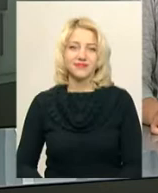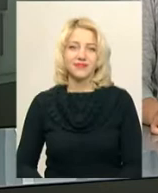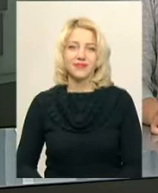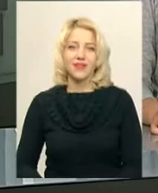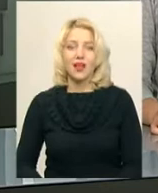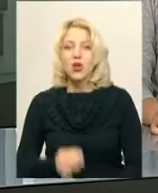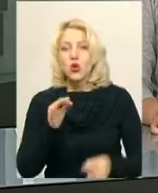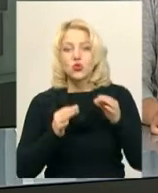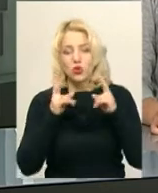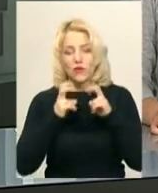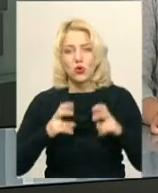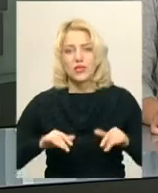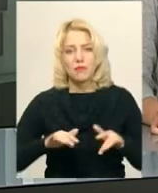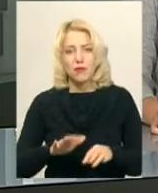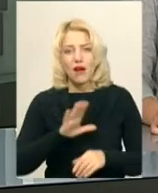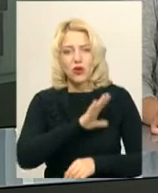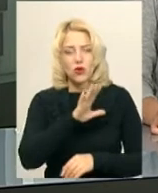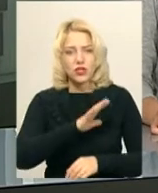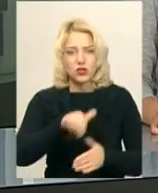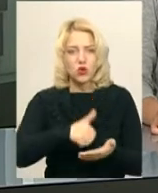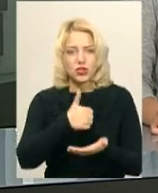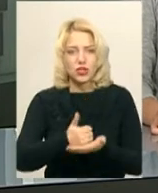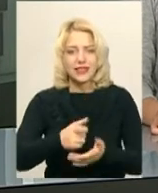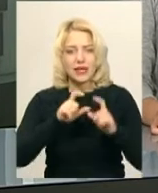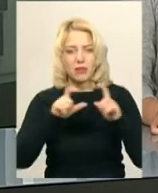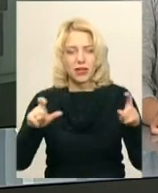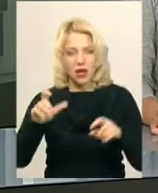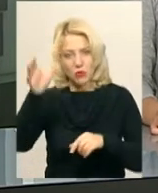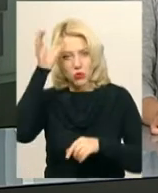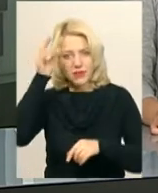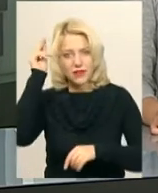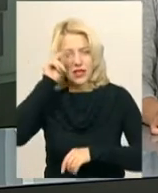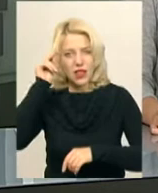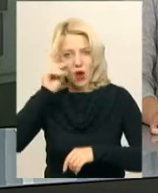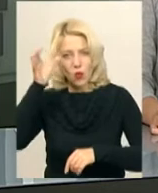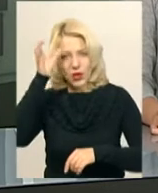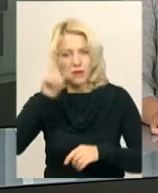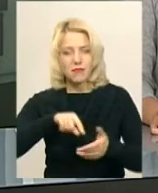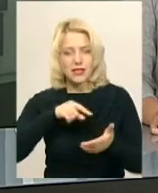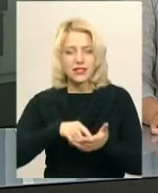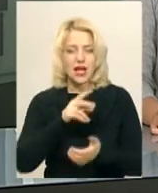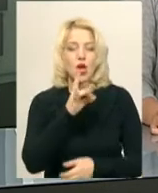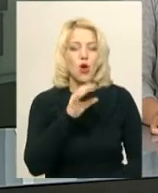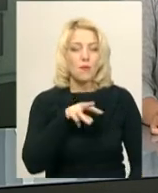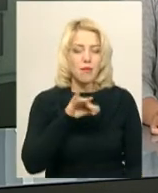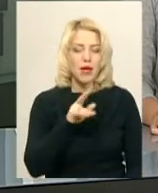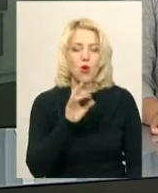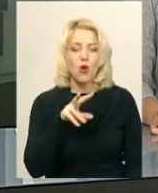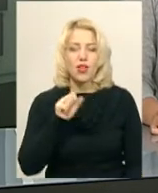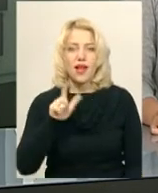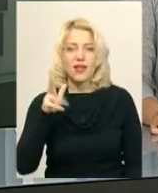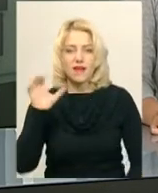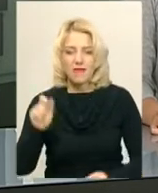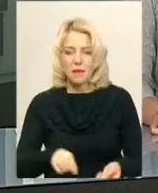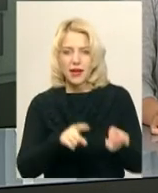Судовий розгляд справи колишнього очільника Департаменту освіти і науки міста Романа Миколаєва перенесли на